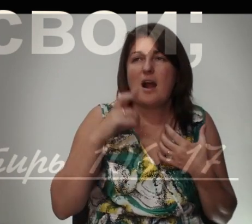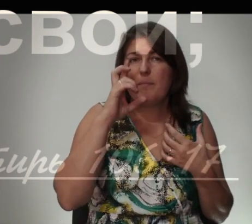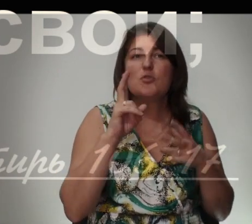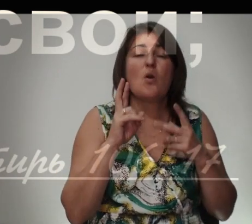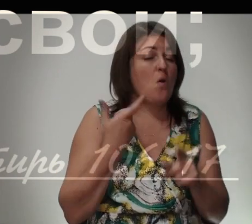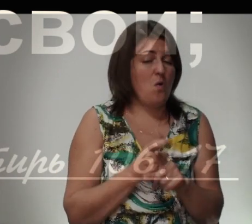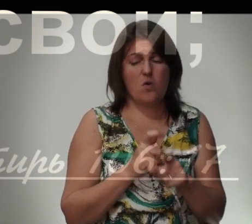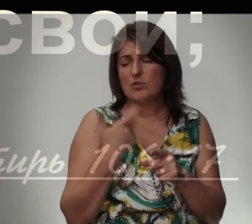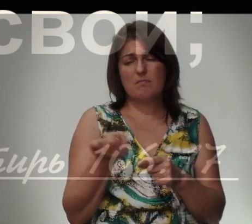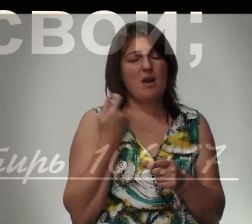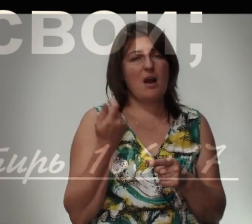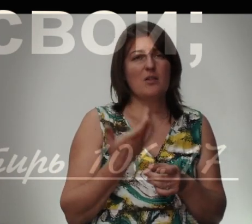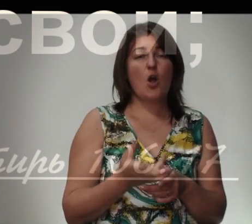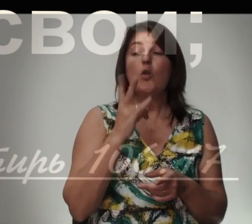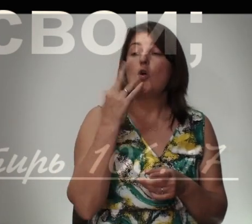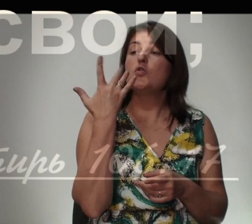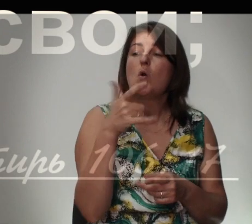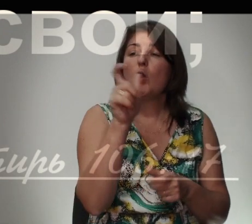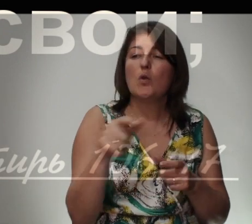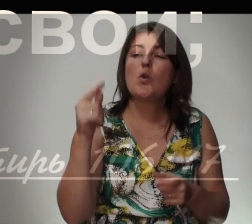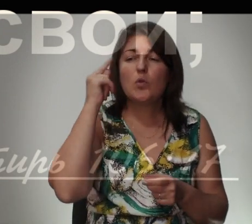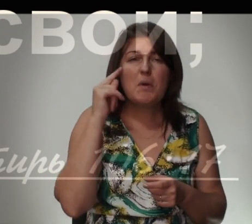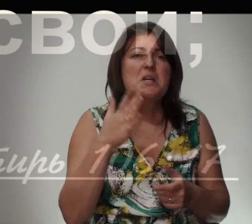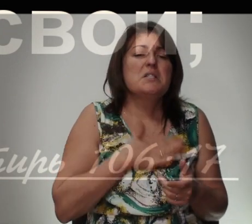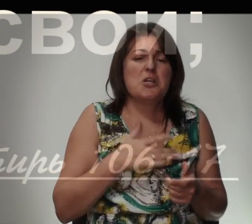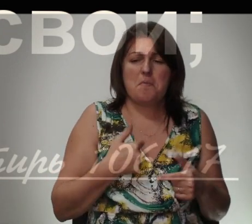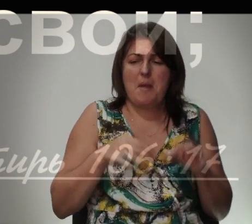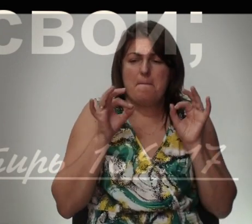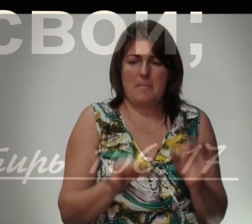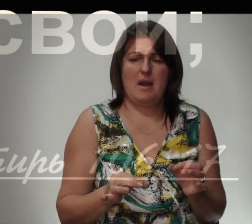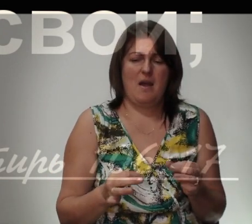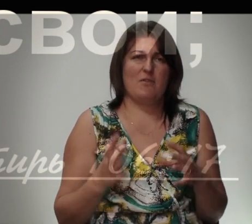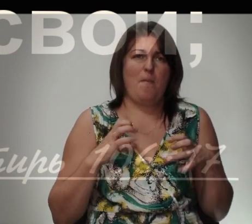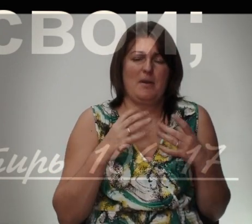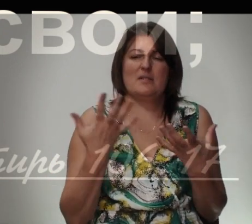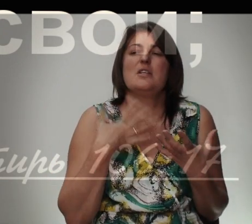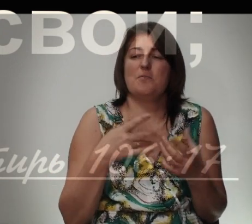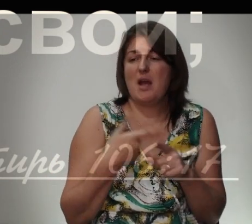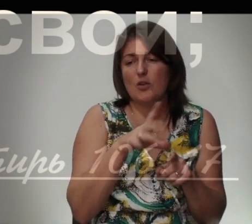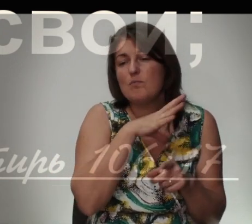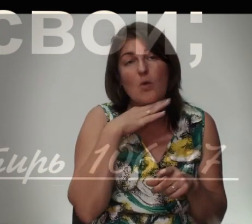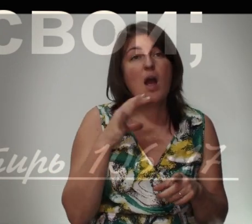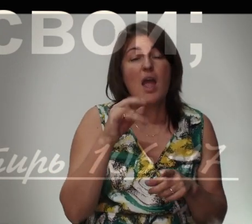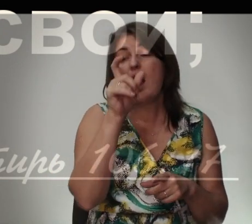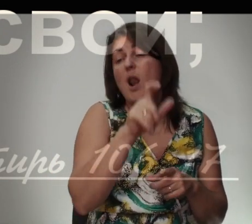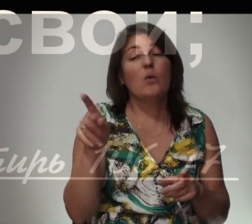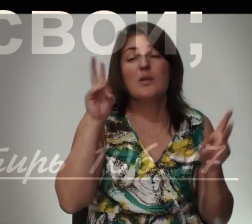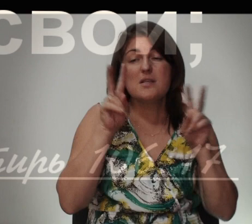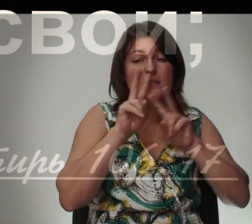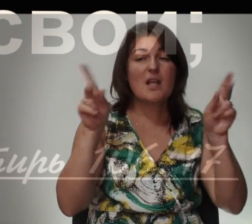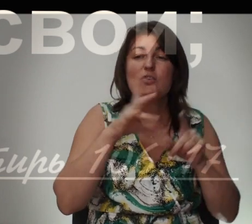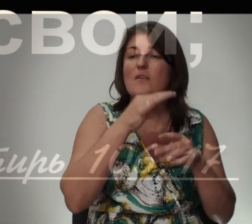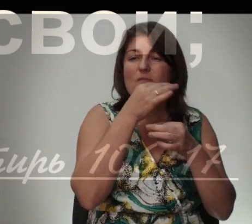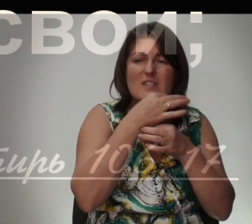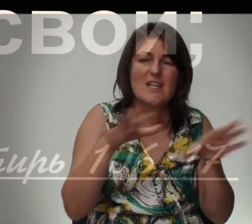Очень мало Но сколько людей Думают за счет Неправды Обогатиться Их много И люди Не знают Что